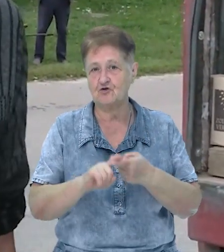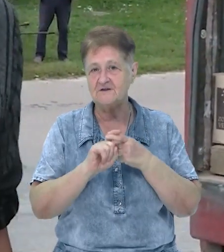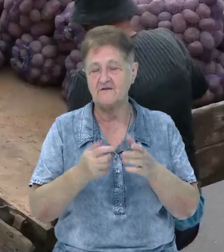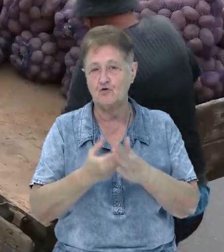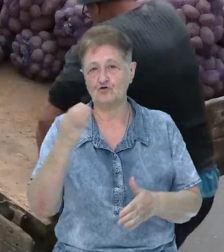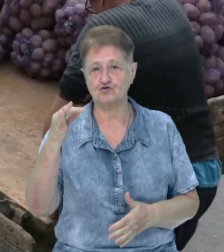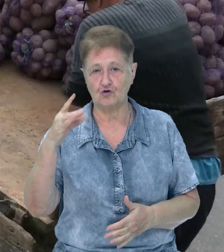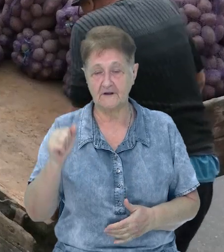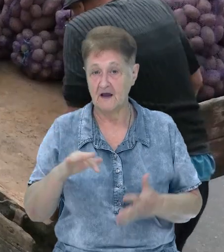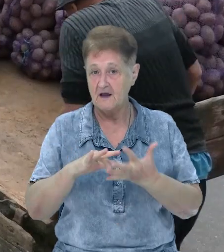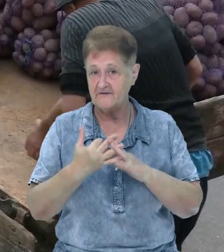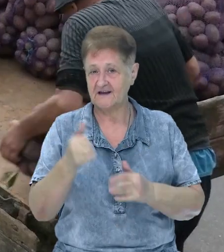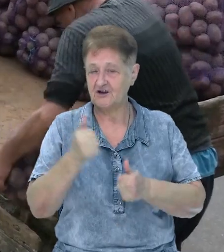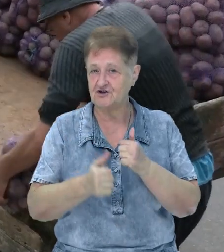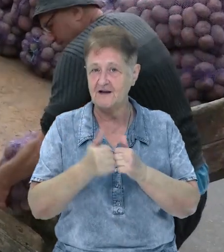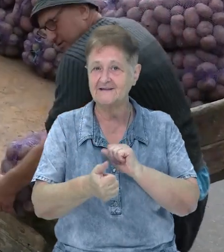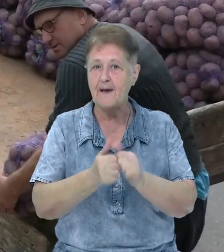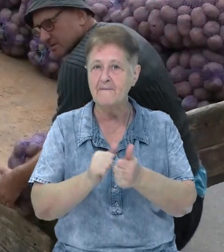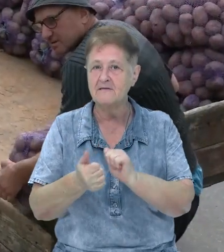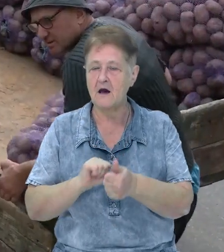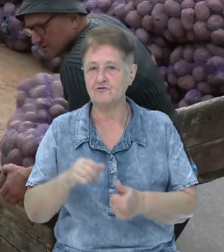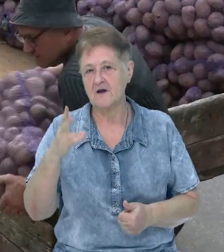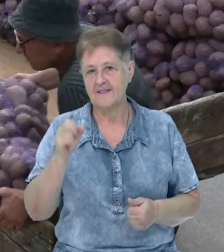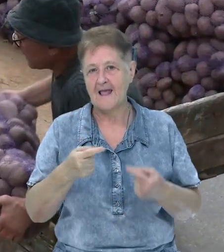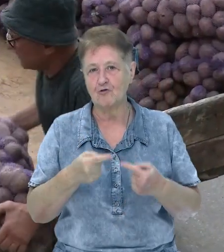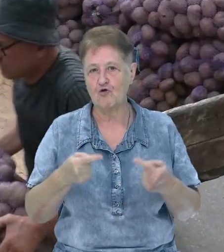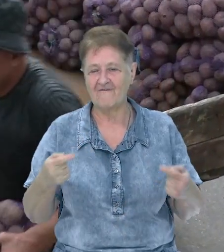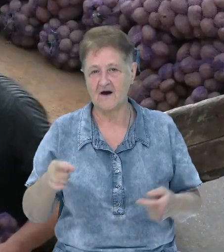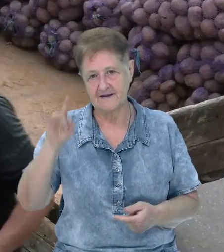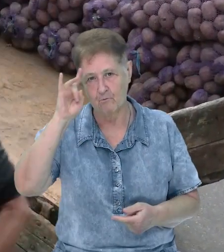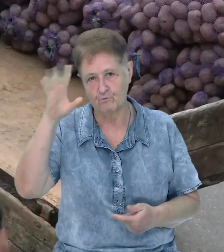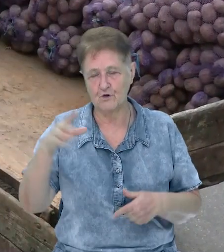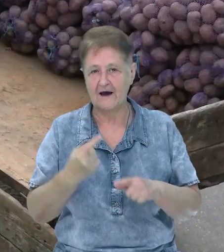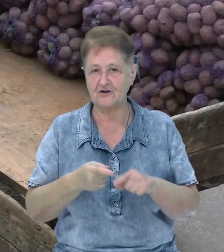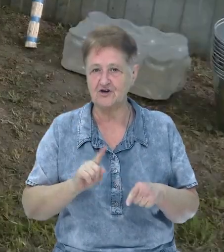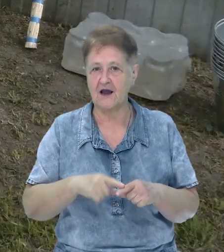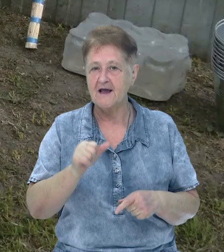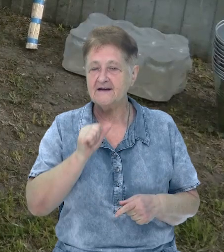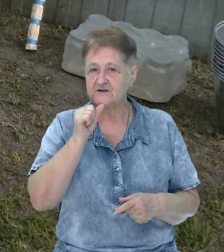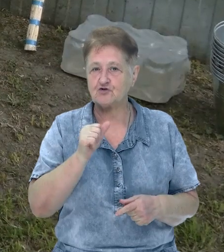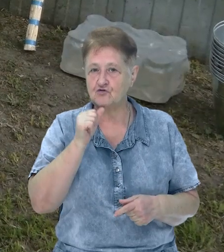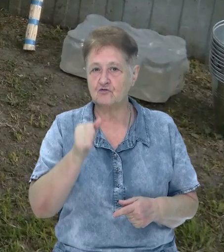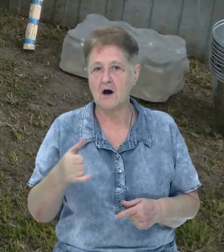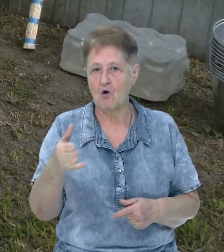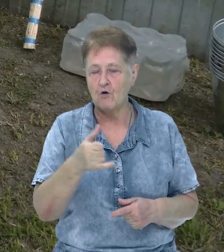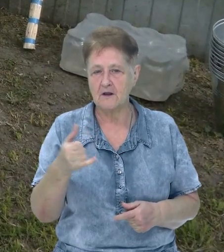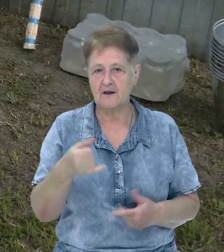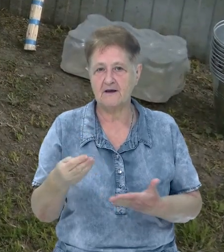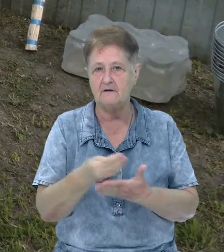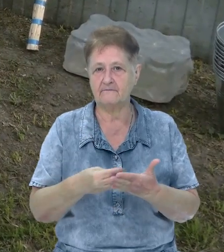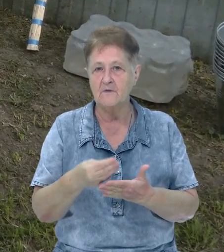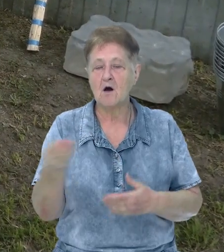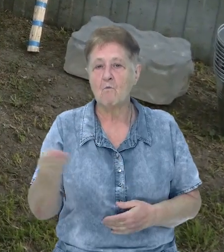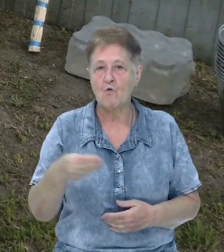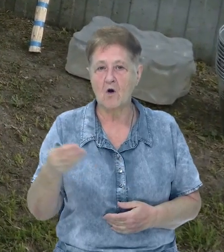В Петшенюгах люди частіше обмінюють картоплю на товари. Найпопулярніші, каже Валерій, цукор, олія, мука, цибуля.